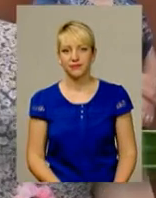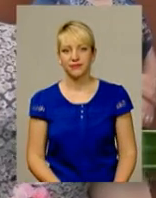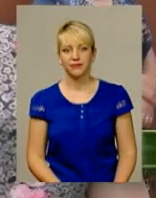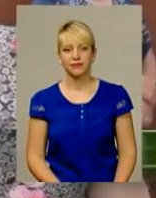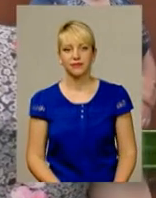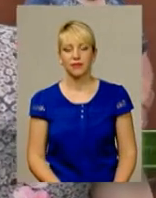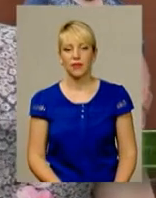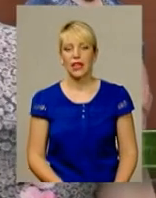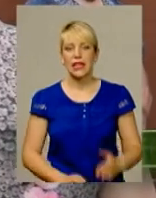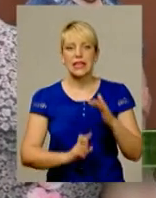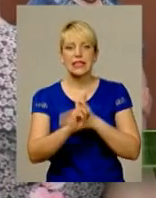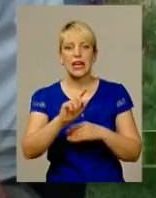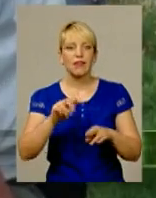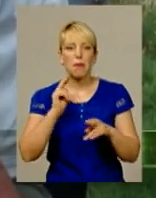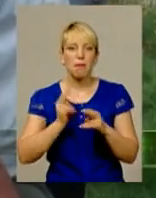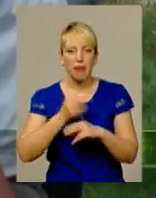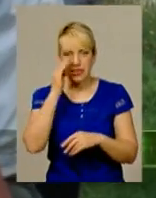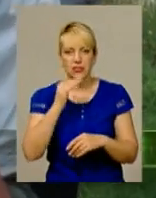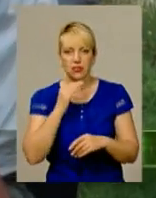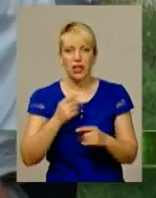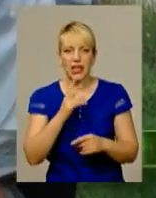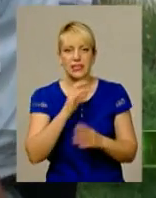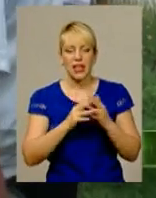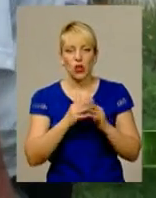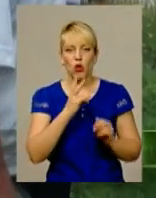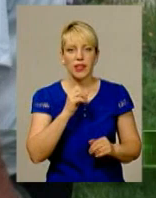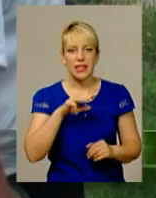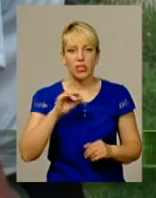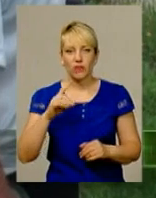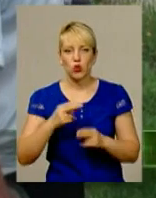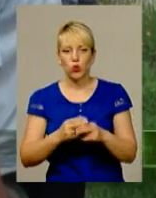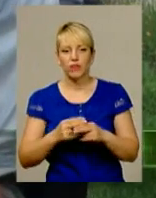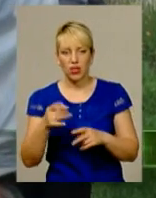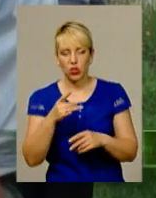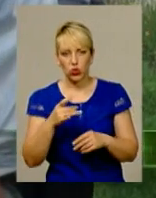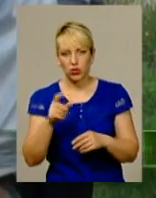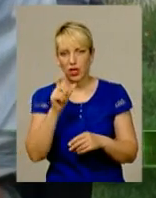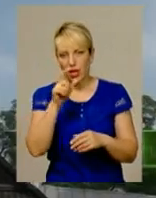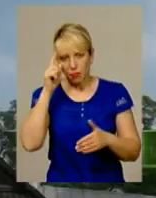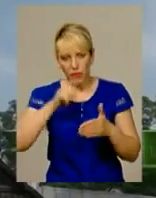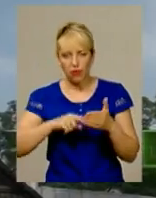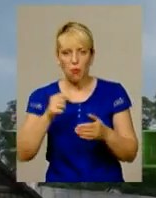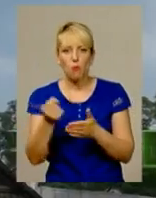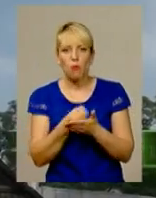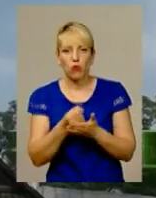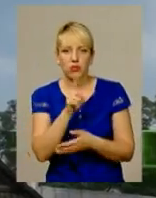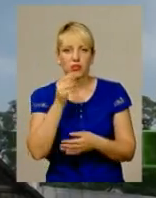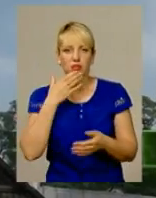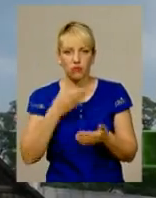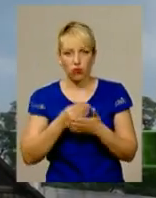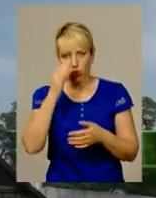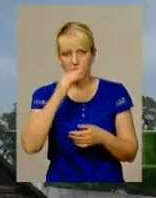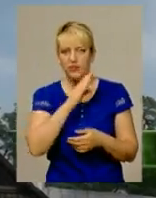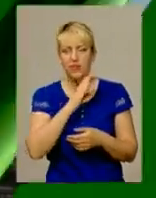Церква без настоятеля. У селі Нестерівці Дунеєвецького району парафіяни борються за місцевого священника отця